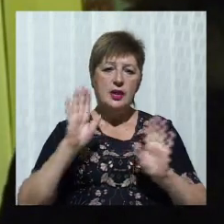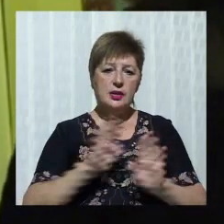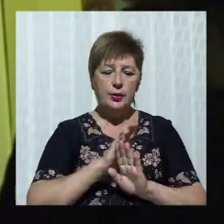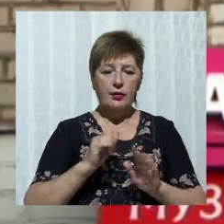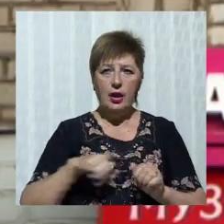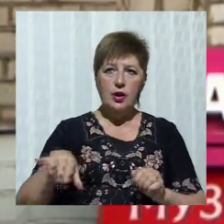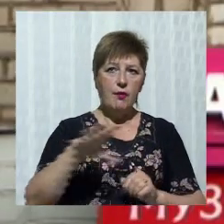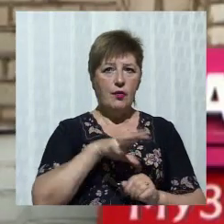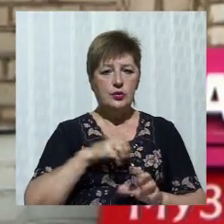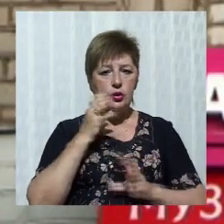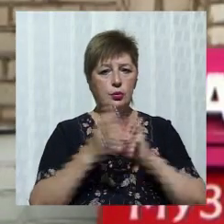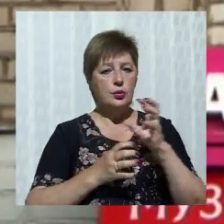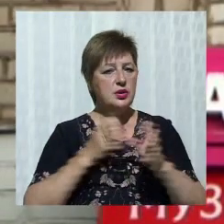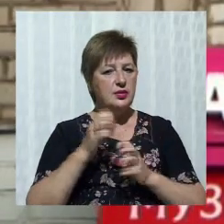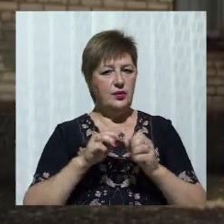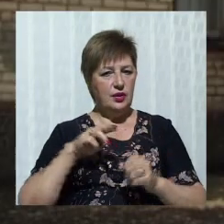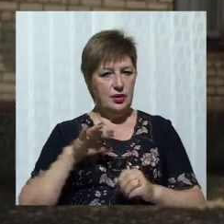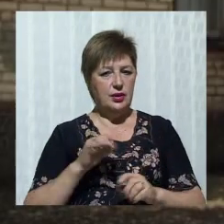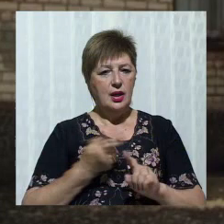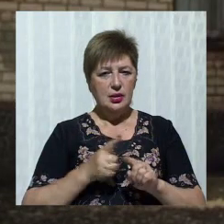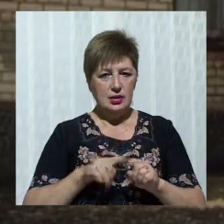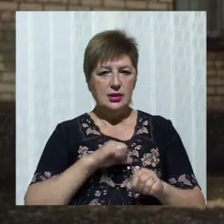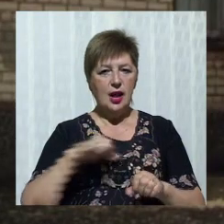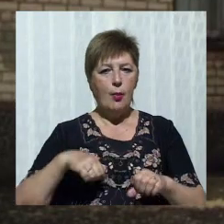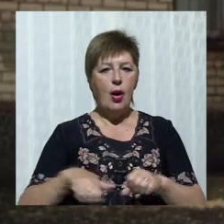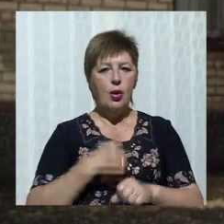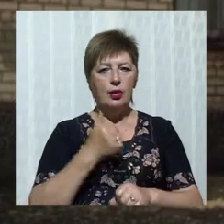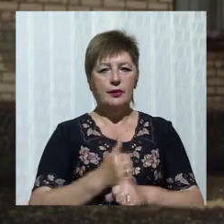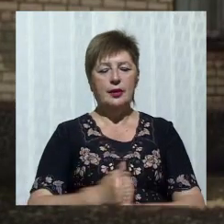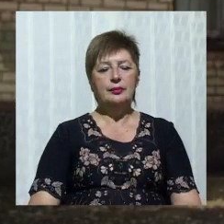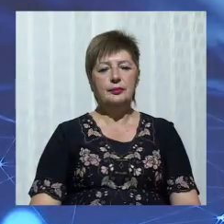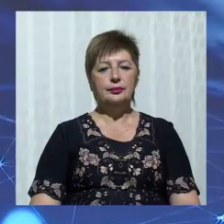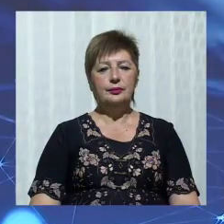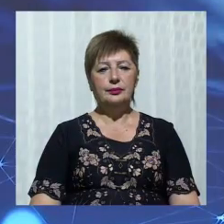саме головне. Віктор Могуров, Ортем Кравченко, новини 51-го.